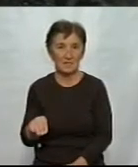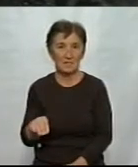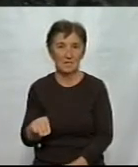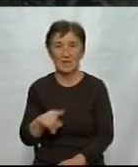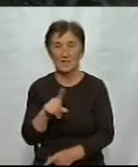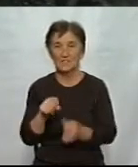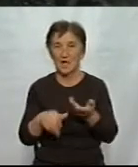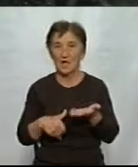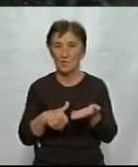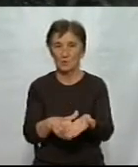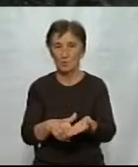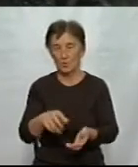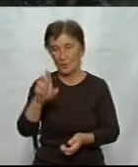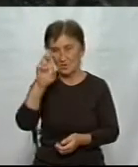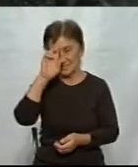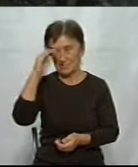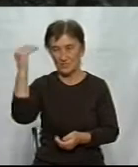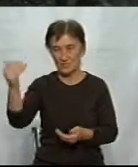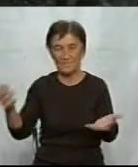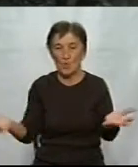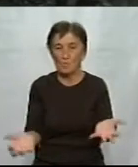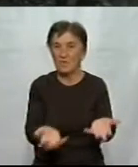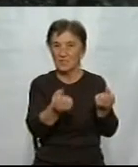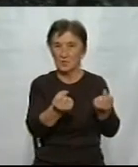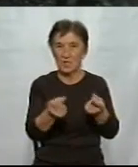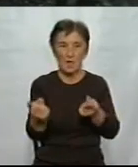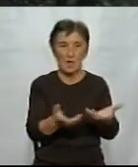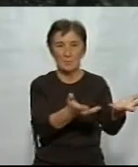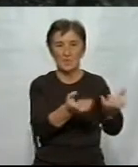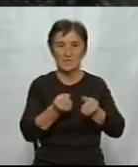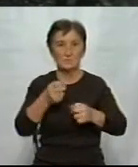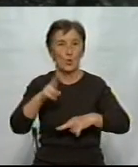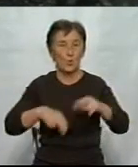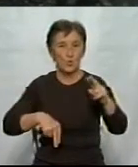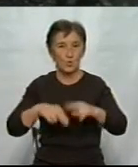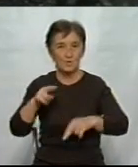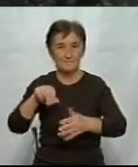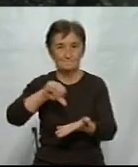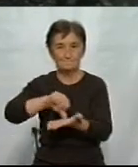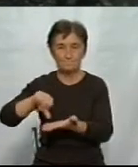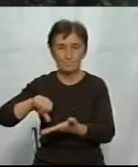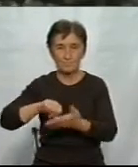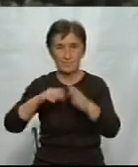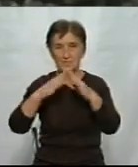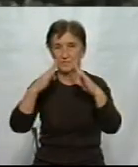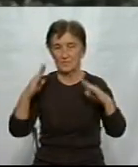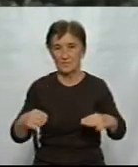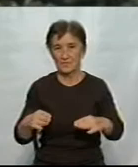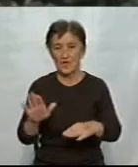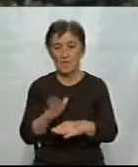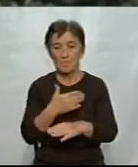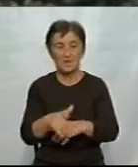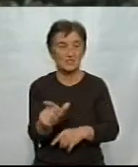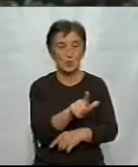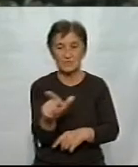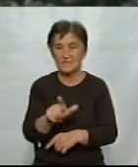допомогою тоді державної підтримки приймали участь у будівництві багатоквартирного житлового будинку. Міждо собою